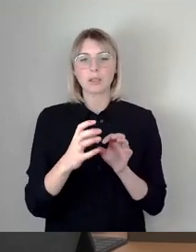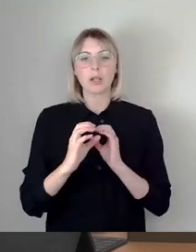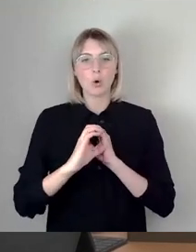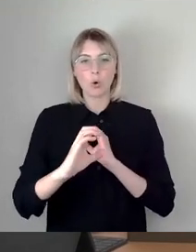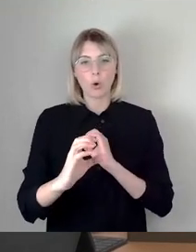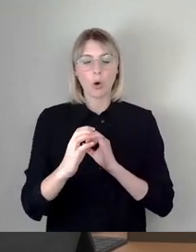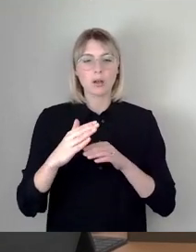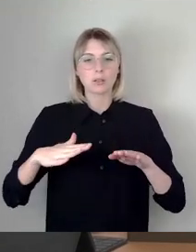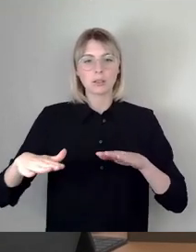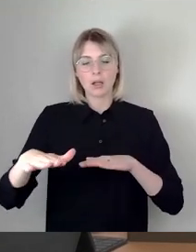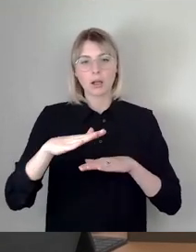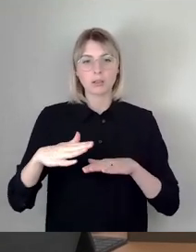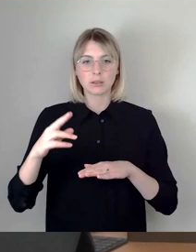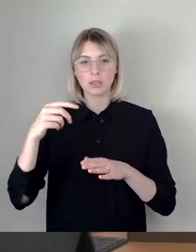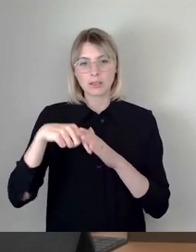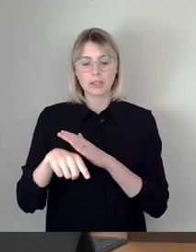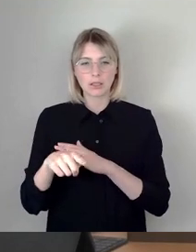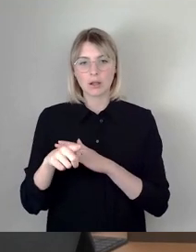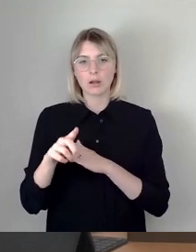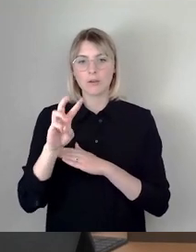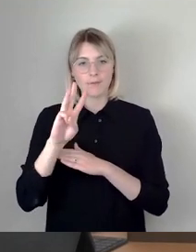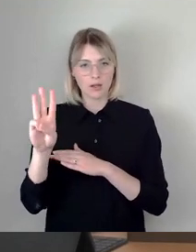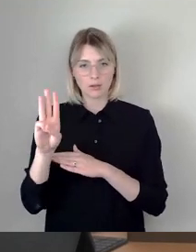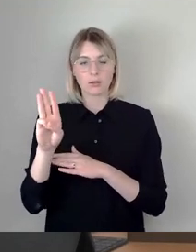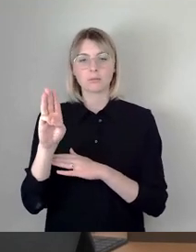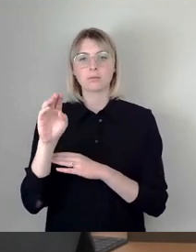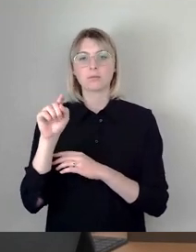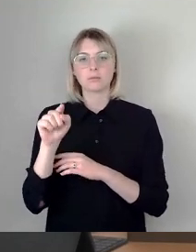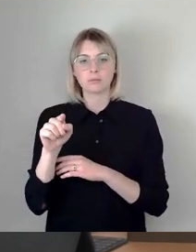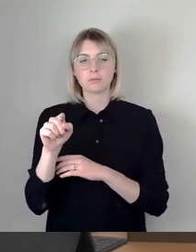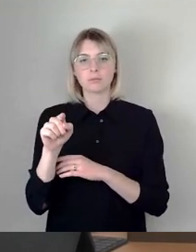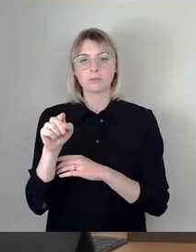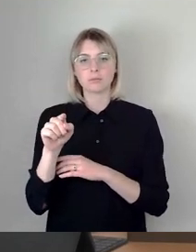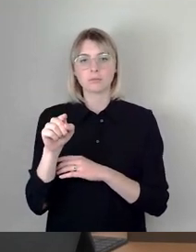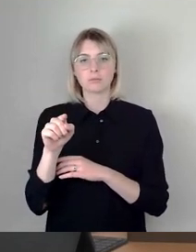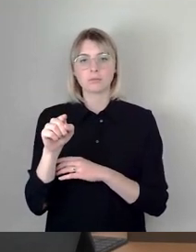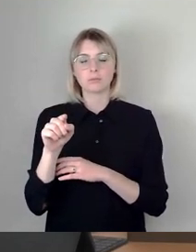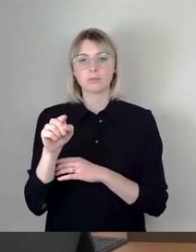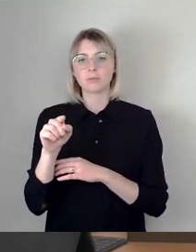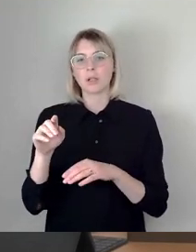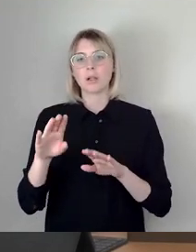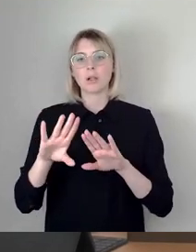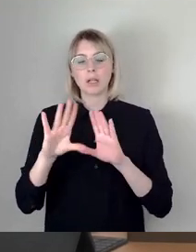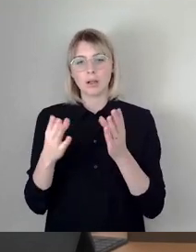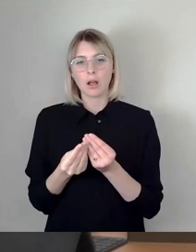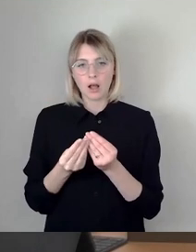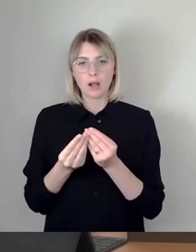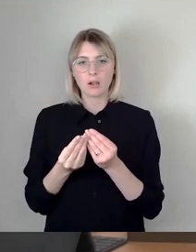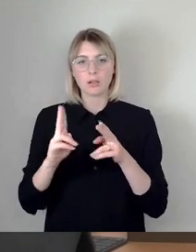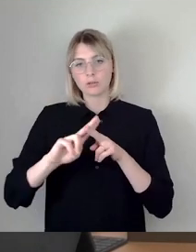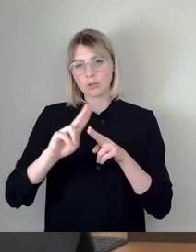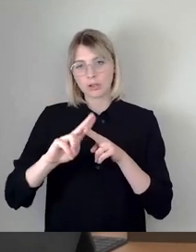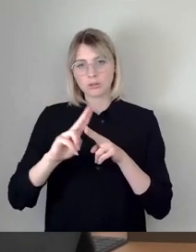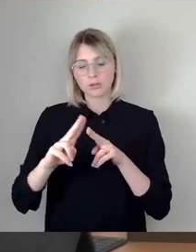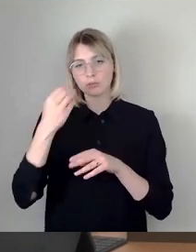und da ein Ersatzneubau des Überbaus und der Generalinstandsetzung des Widerlagers. Wer hier dem federführenden